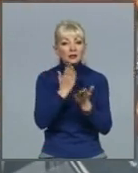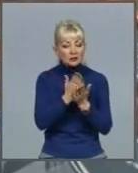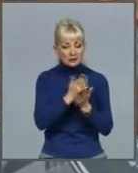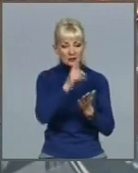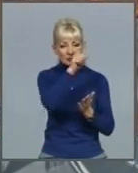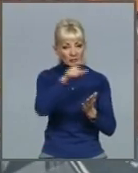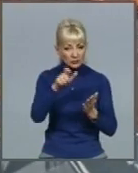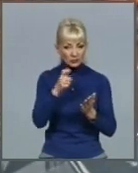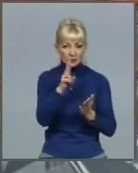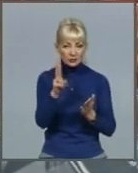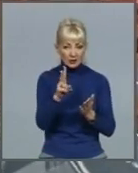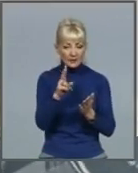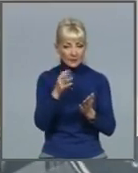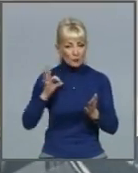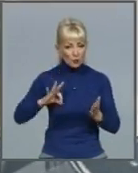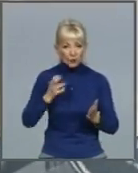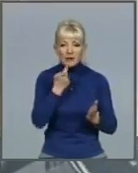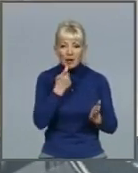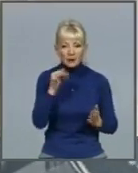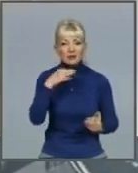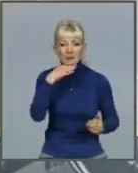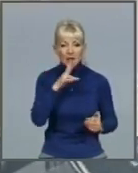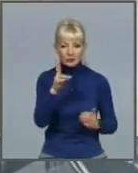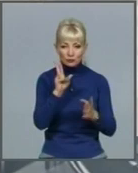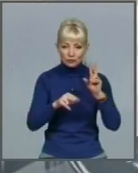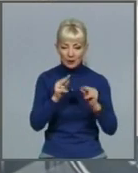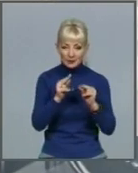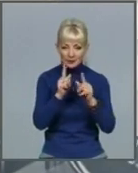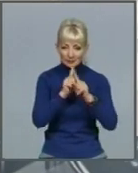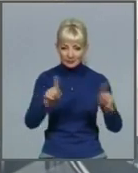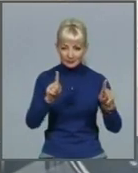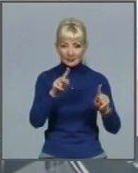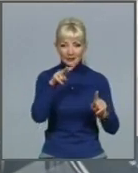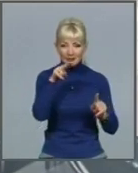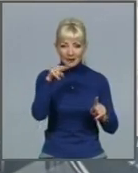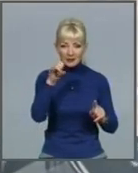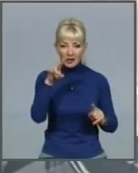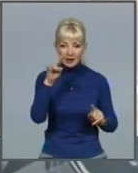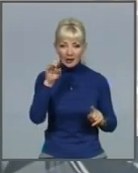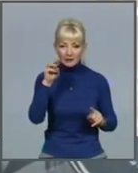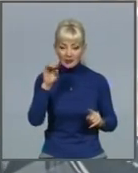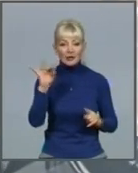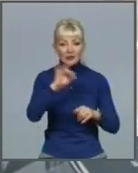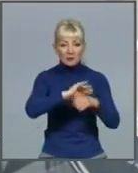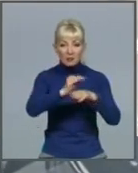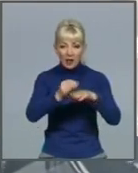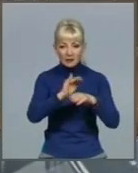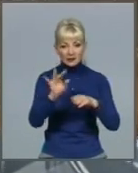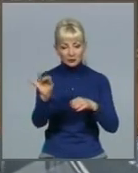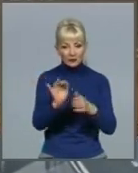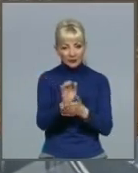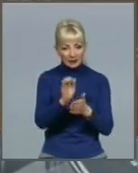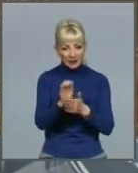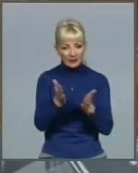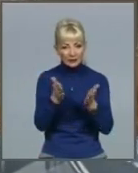вважаються делікатесом, та панцира, з якого виготовляють грибінці, шкатулки та прикраси. Крім того, черепахи знаходяться під